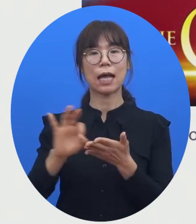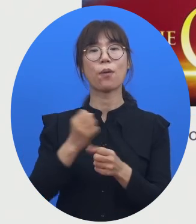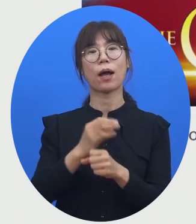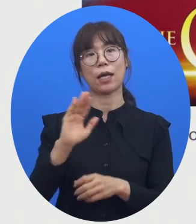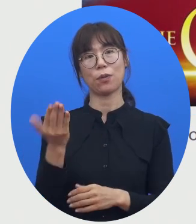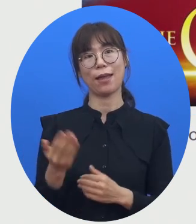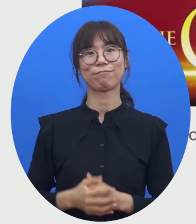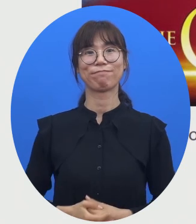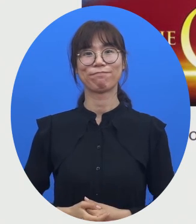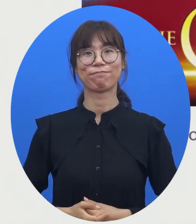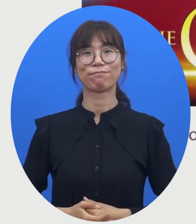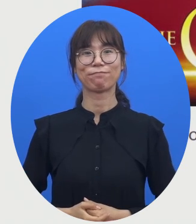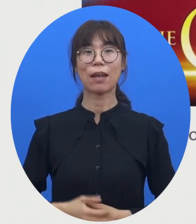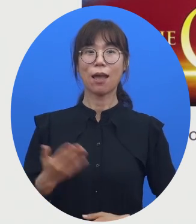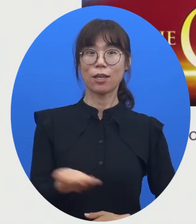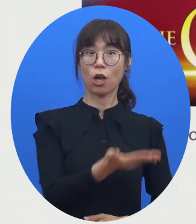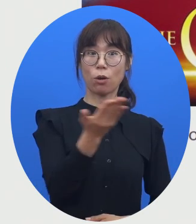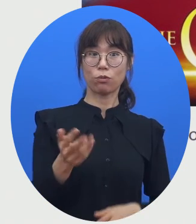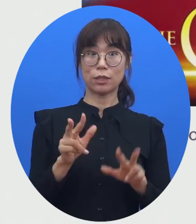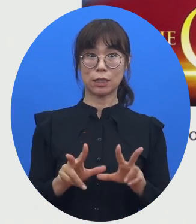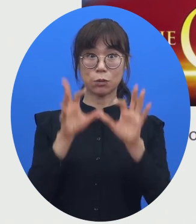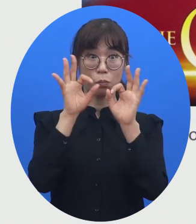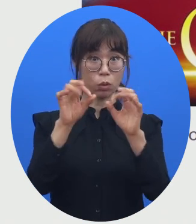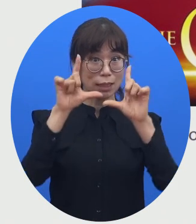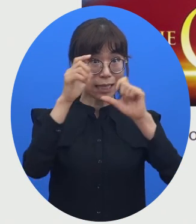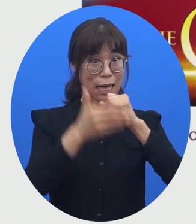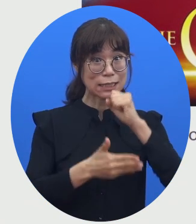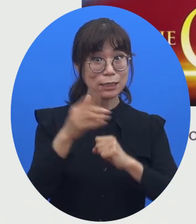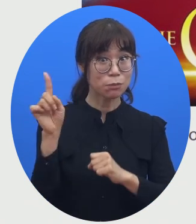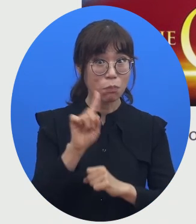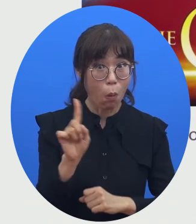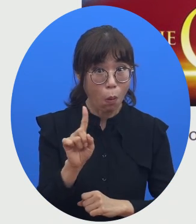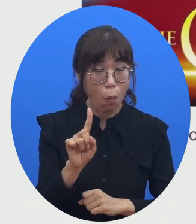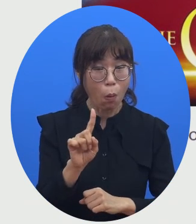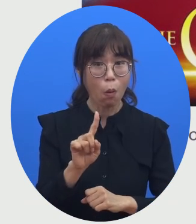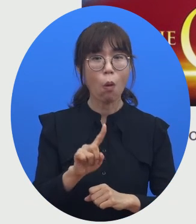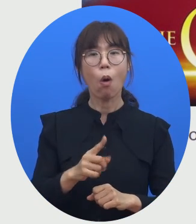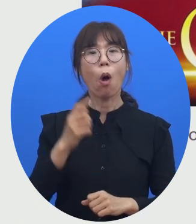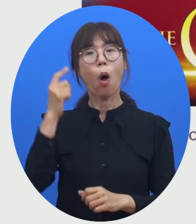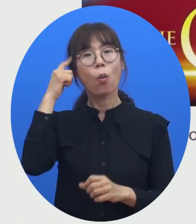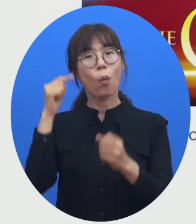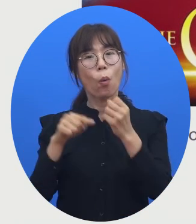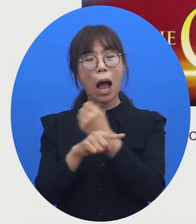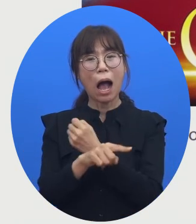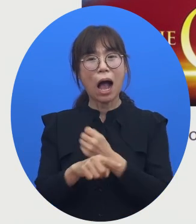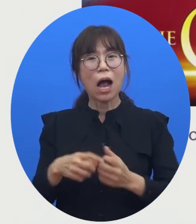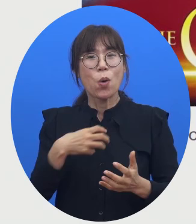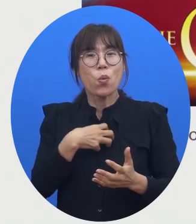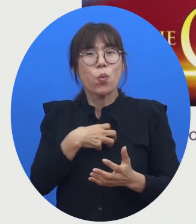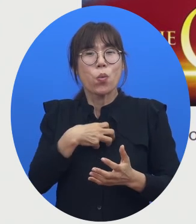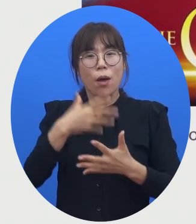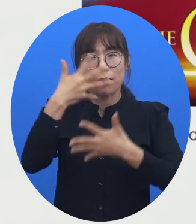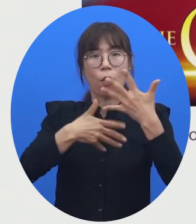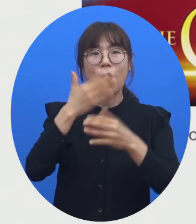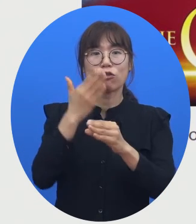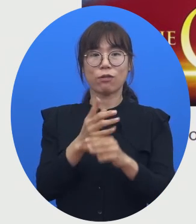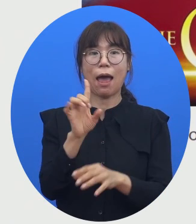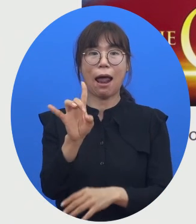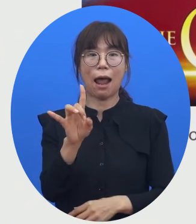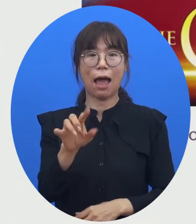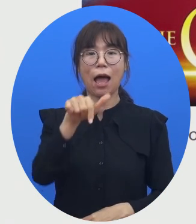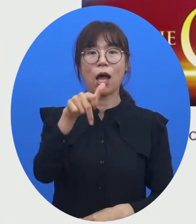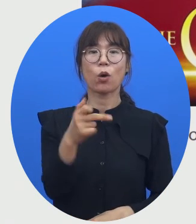여러분들이 지금 보고 있는 사진은 공상과학 재난 영화 중에 하나인 코어라고 하는 영화인데요.